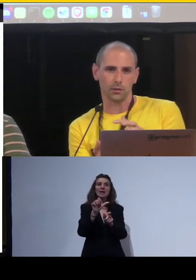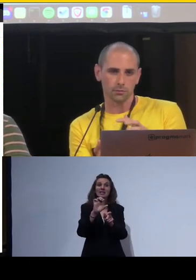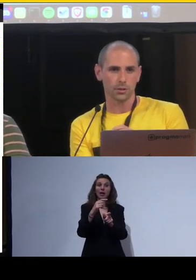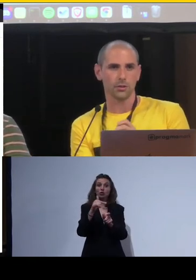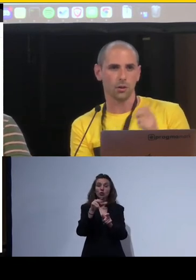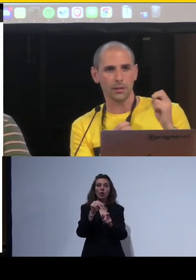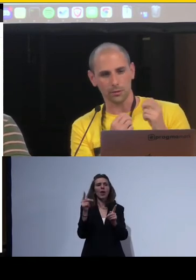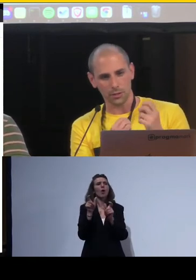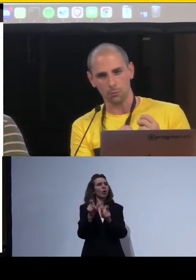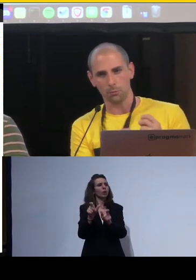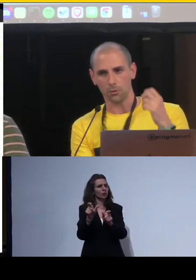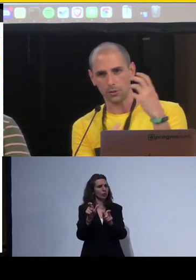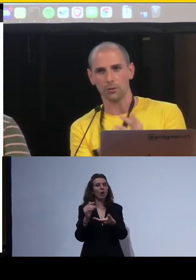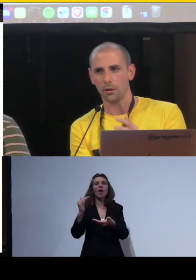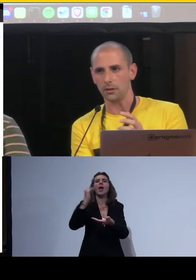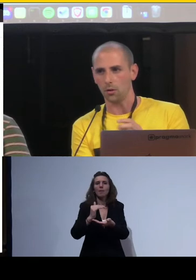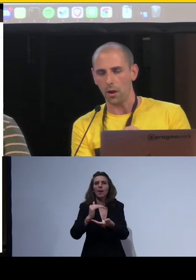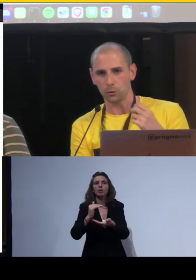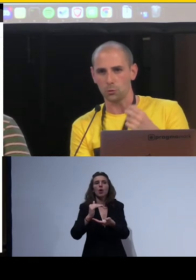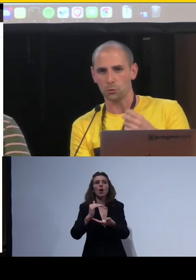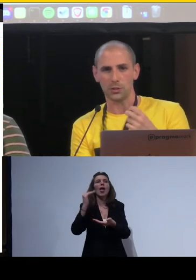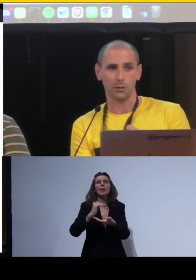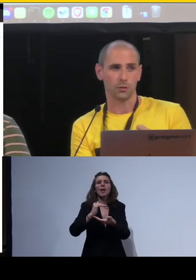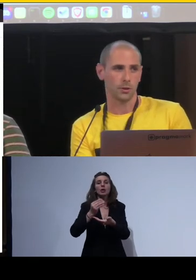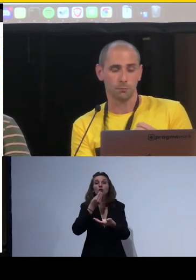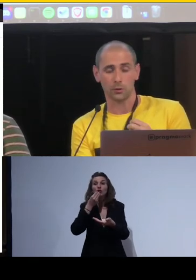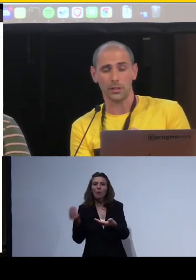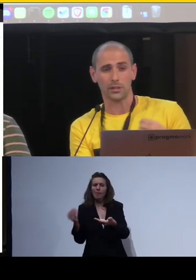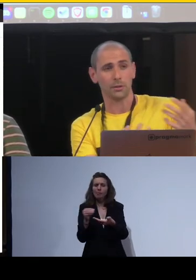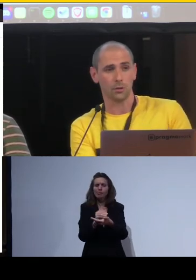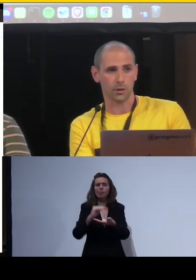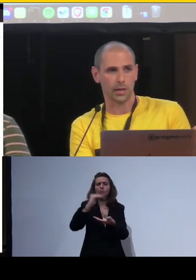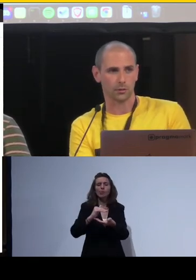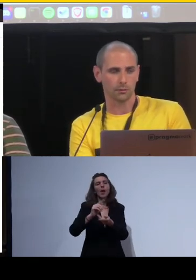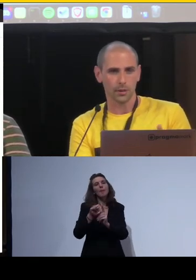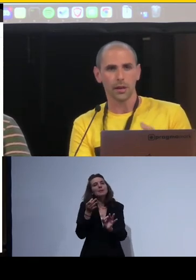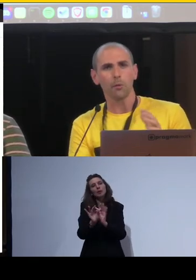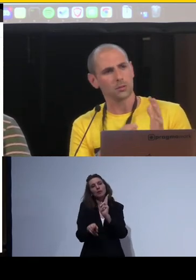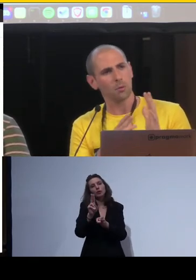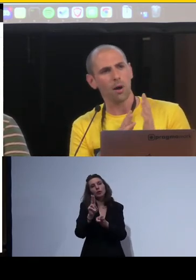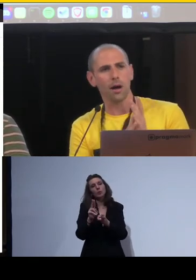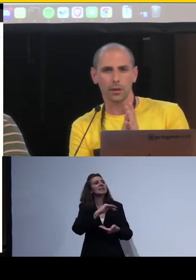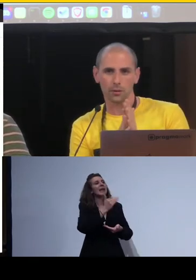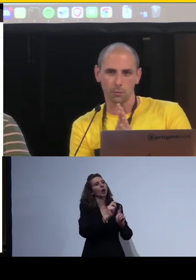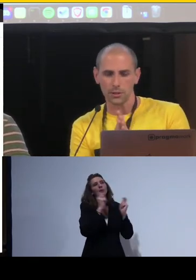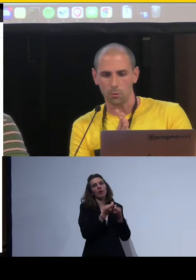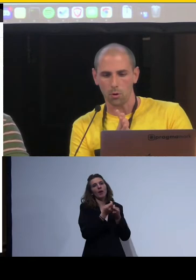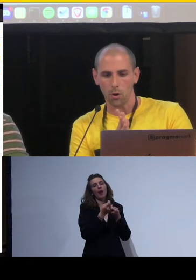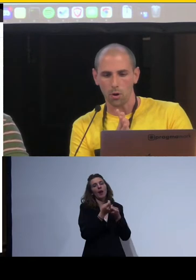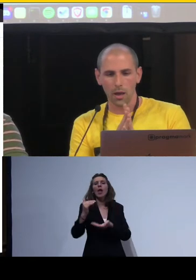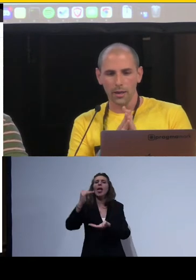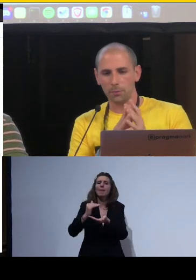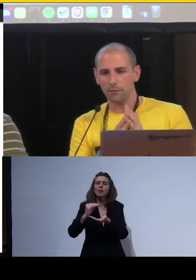ermetico. Se ti dico metti del cibo in un contenitore ermetico, è molto più specifico rispetto a dir ti metti in una scatola. E questo qua, così